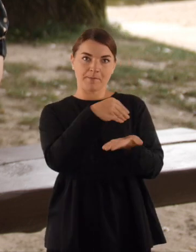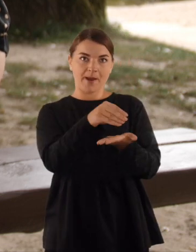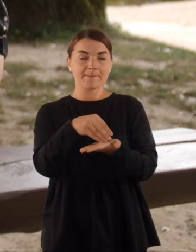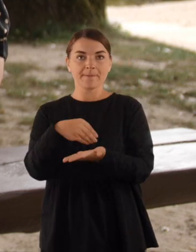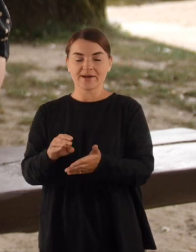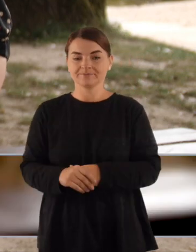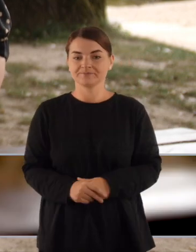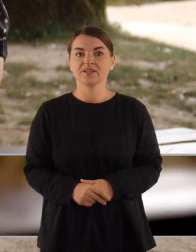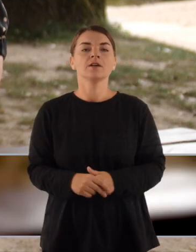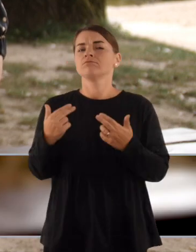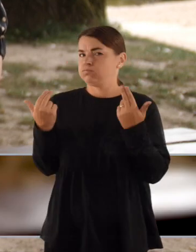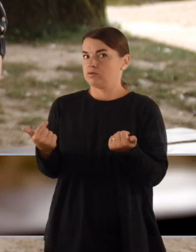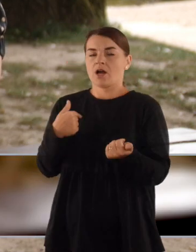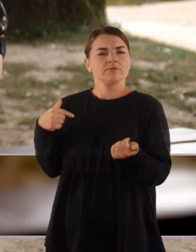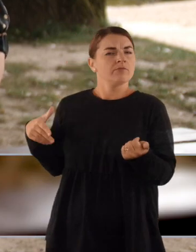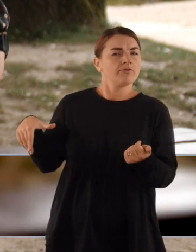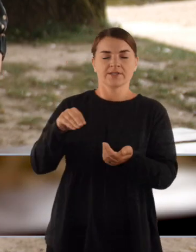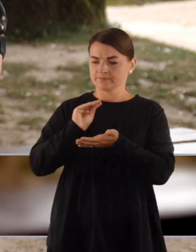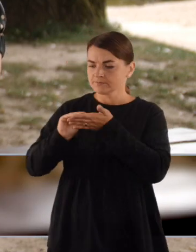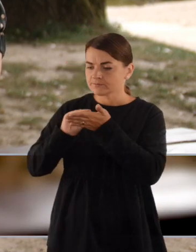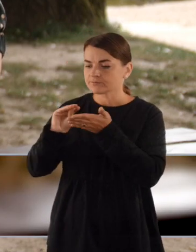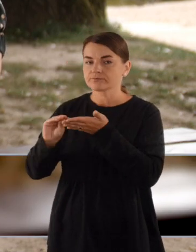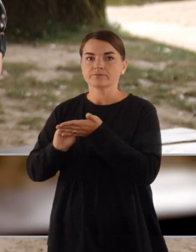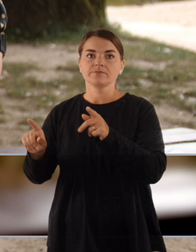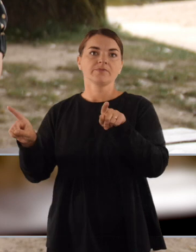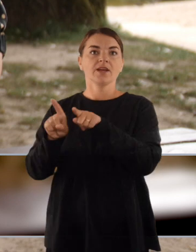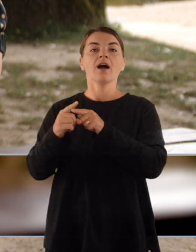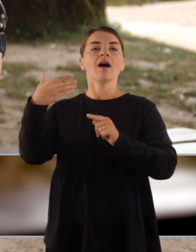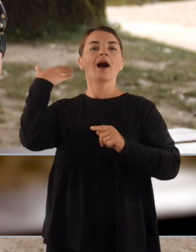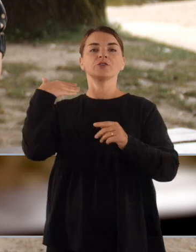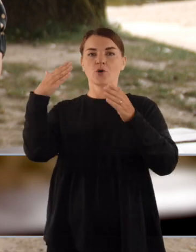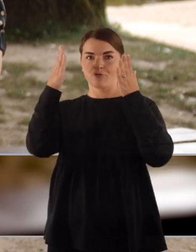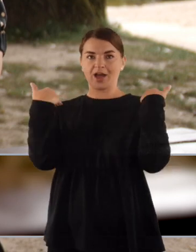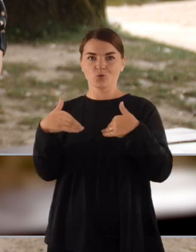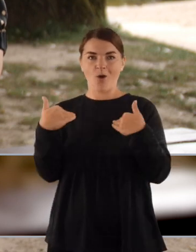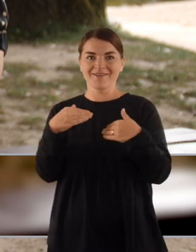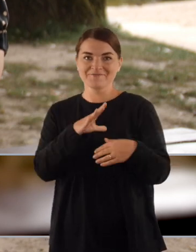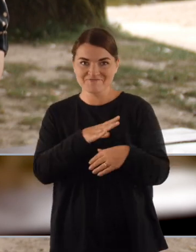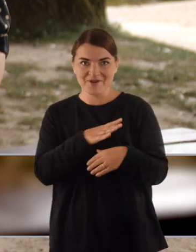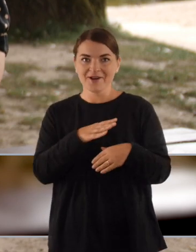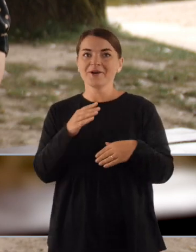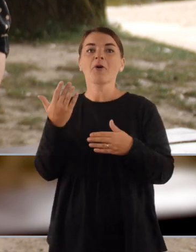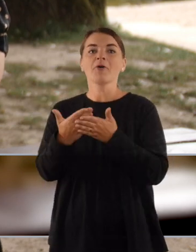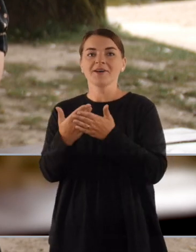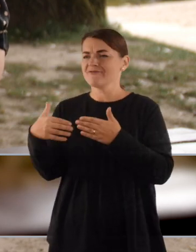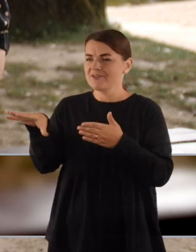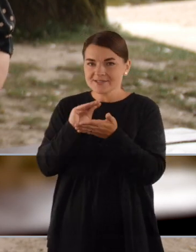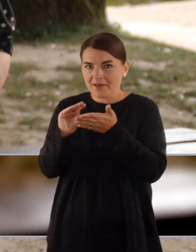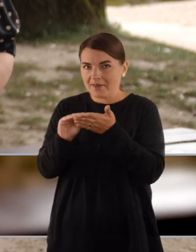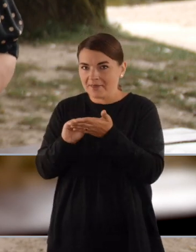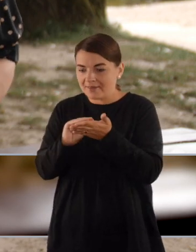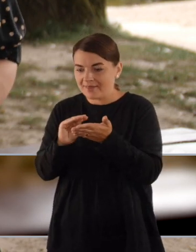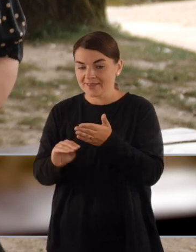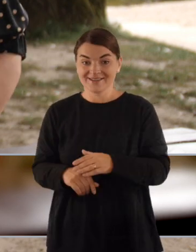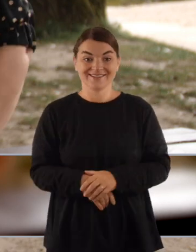Taip. Viską rašau. Mano merūnas sakė, ar į tam gyvenimą buvau vienuolė, nes aš viską rašau. Knygės perašinė.